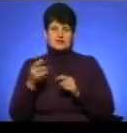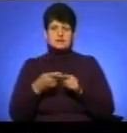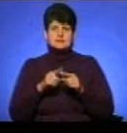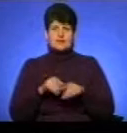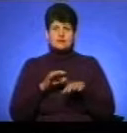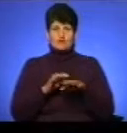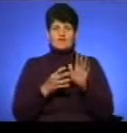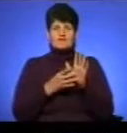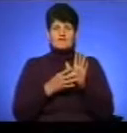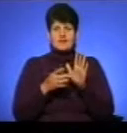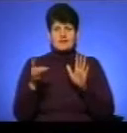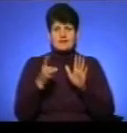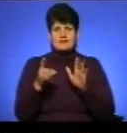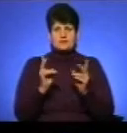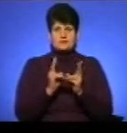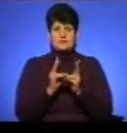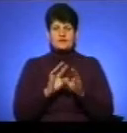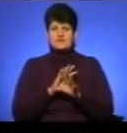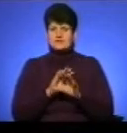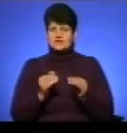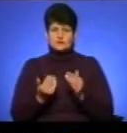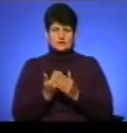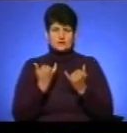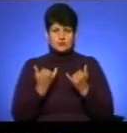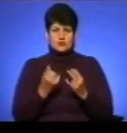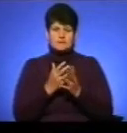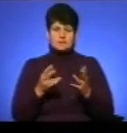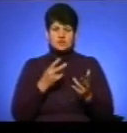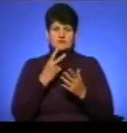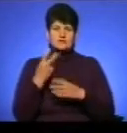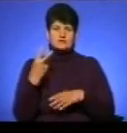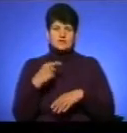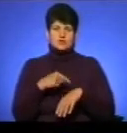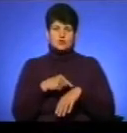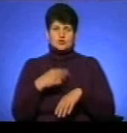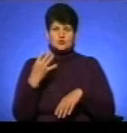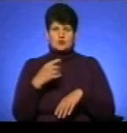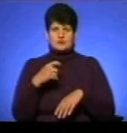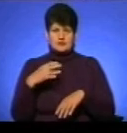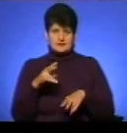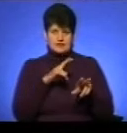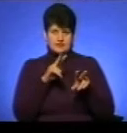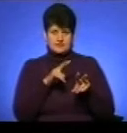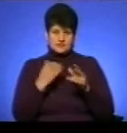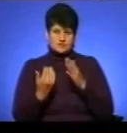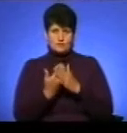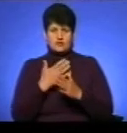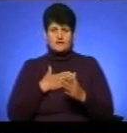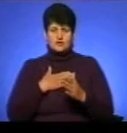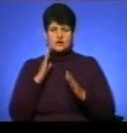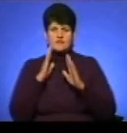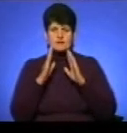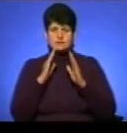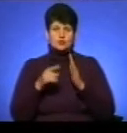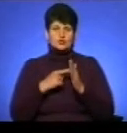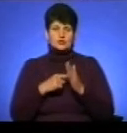провели в дев'яти. Це всі новини на цю пору. Більше дивіться о 20.40, а також стежте за оновленнями нашої фейсбук-сторінки.